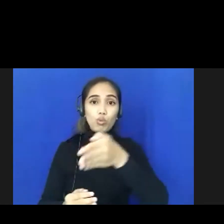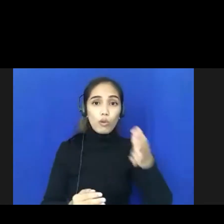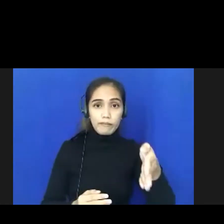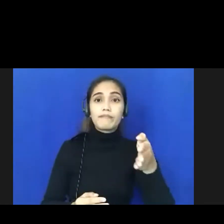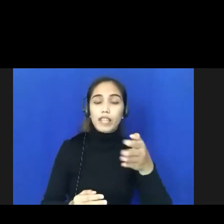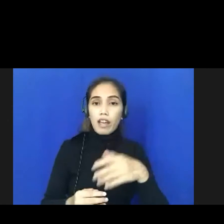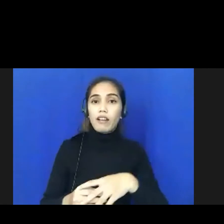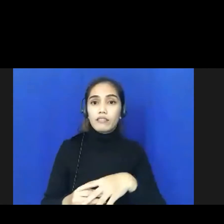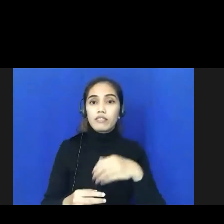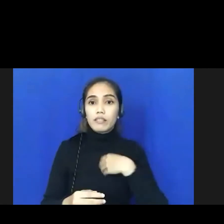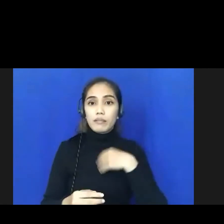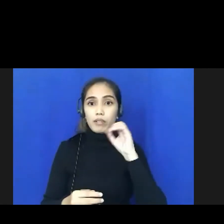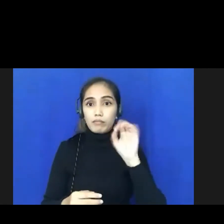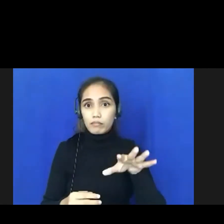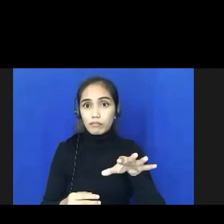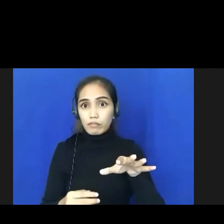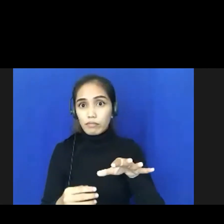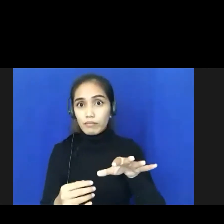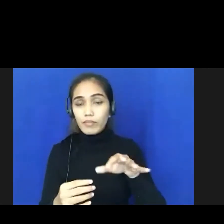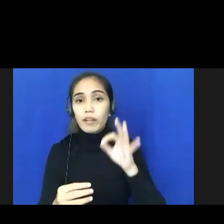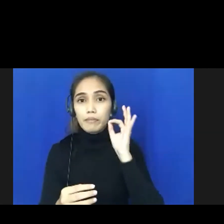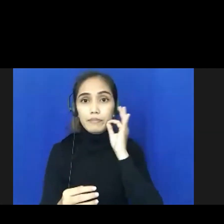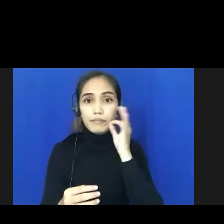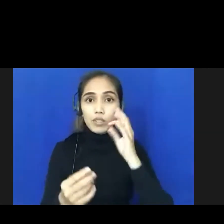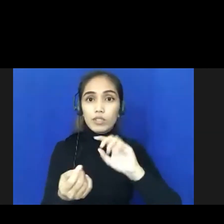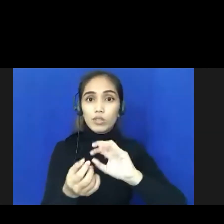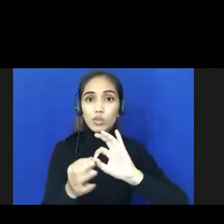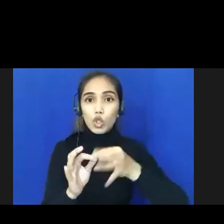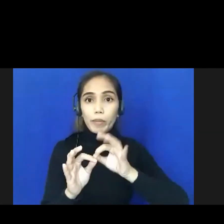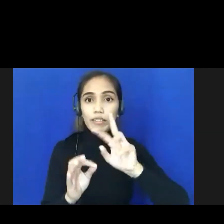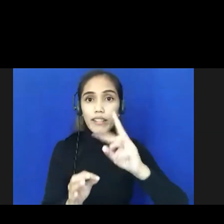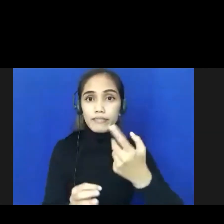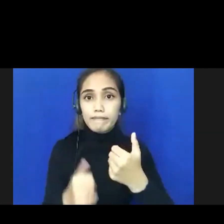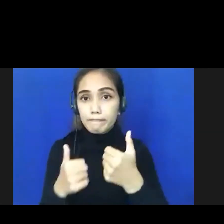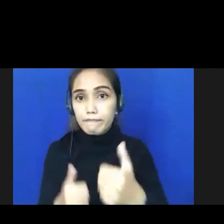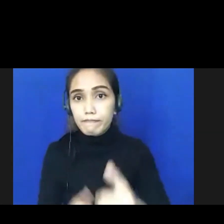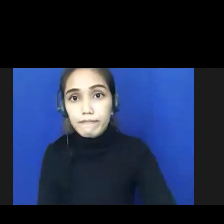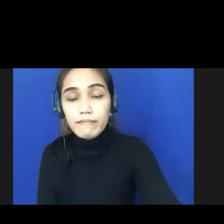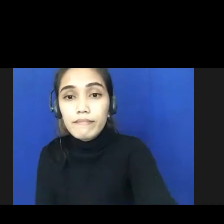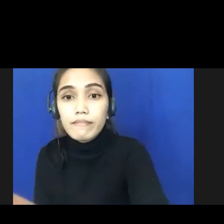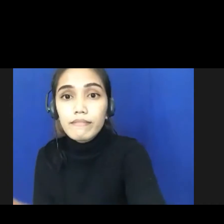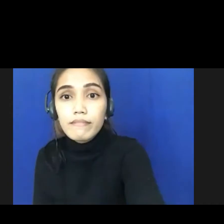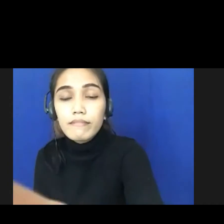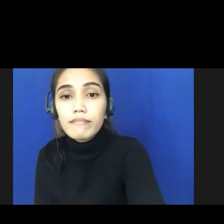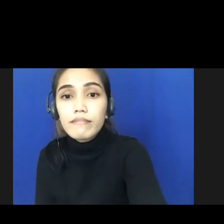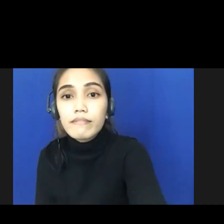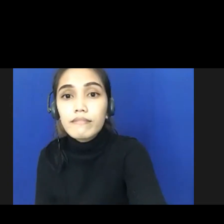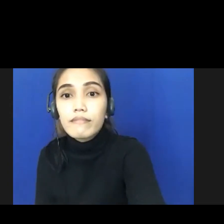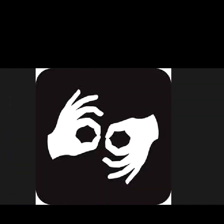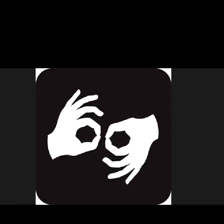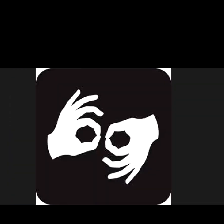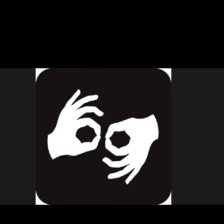kita di era COVID ini walaupun mungkin tidak bisa mengumpulkan secara apa namanya teman-teman